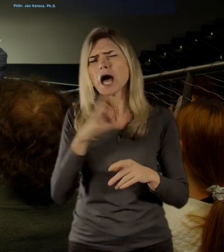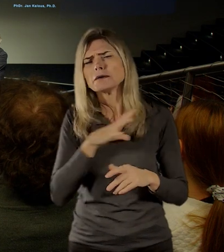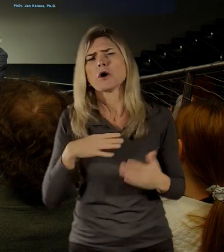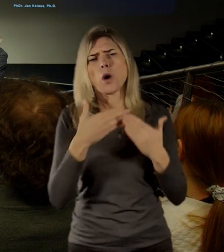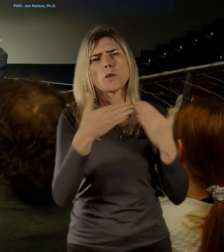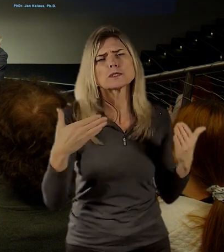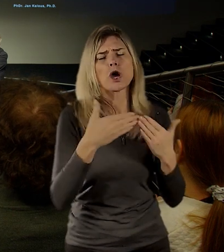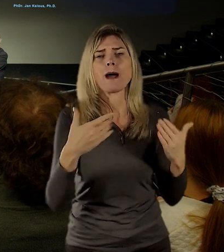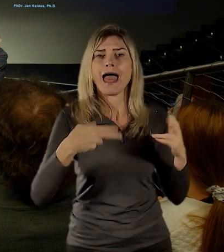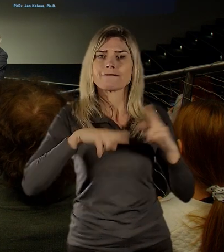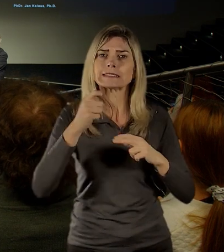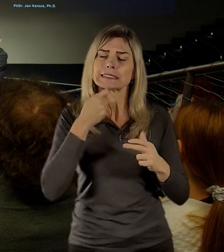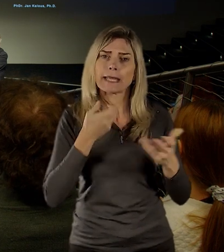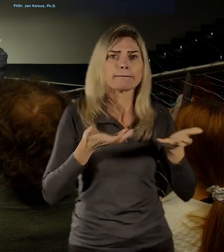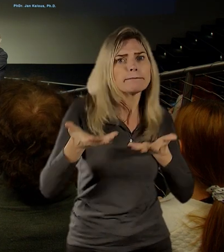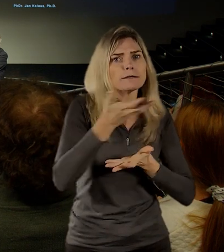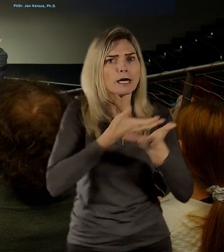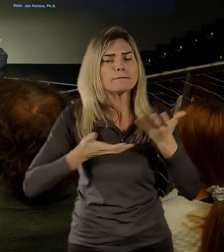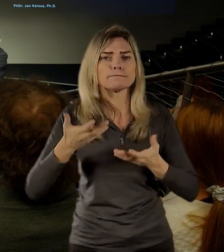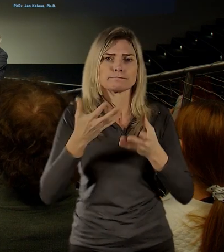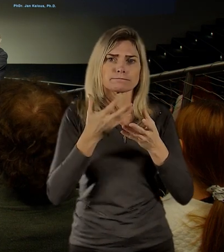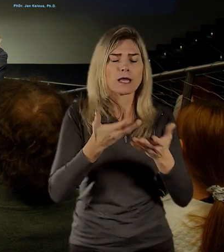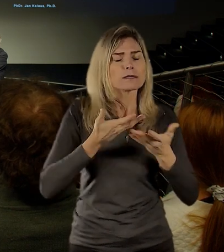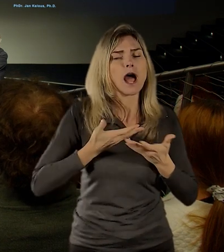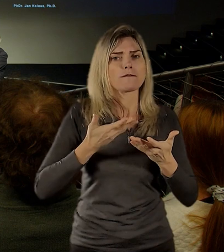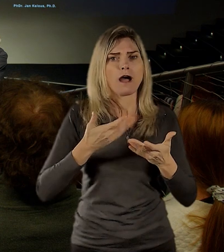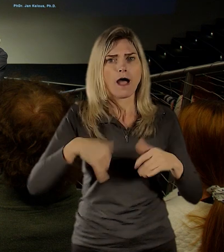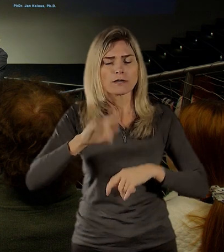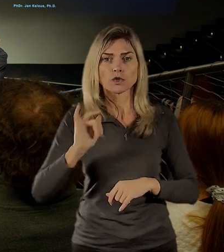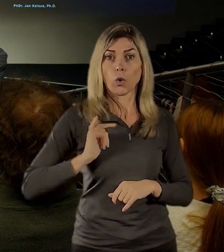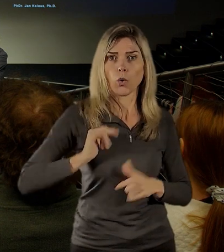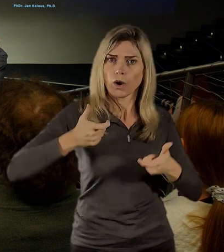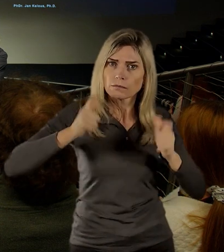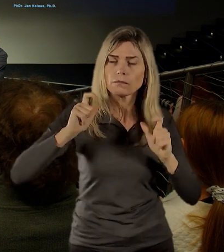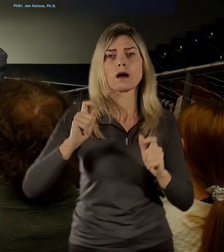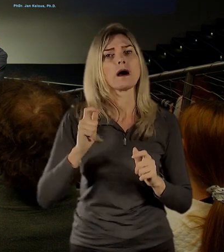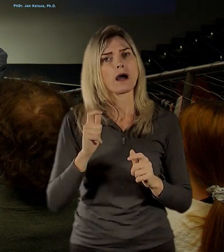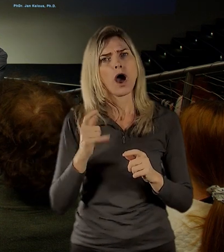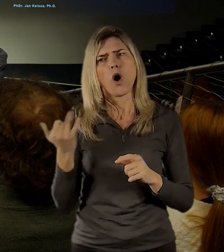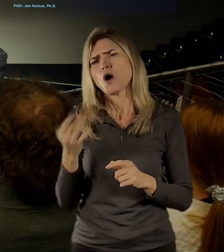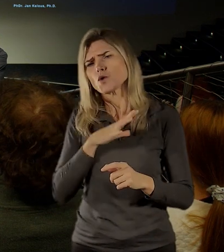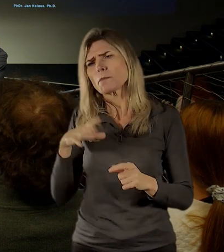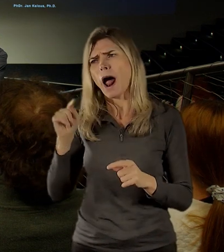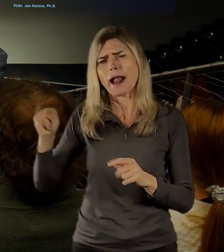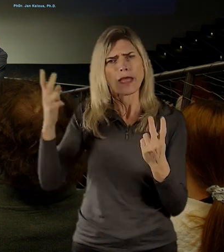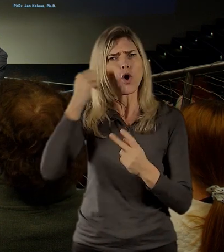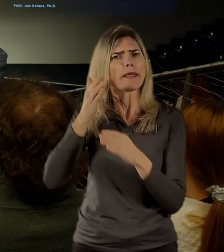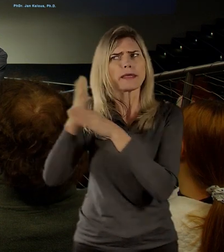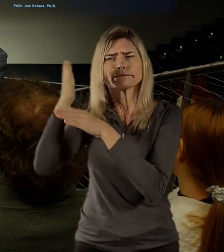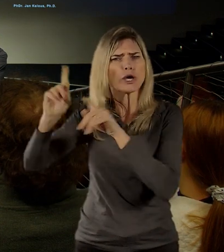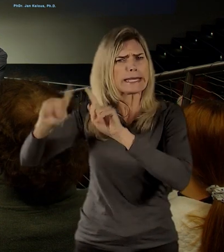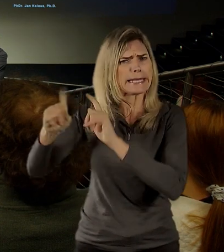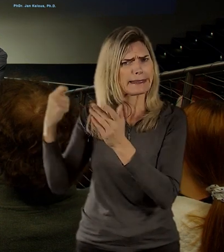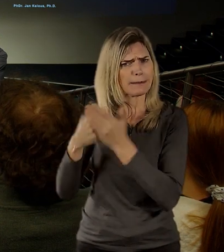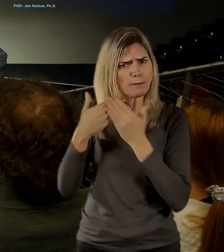interaktivní, měla by být oslovovat, jak klasické návštěvníky muzeí, tak samozřejmě by bylo